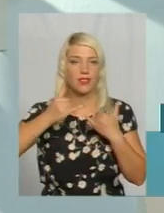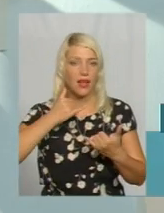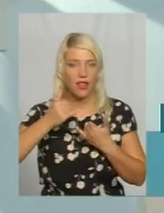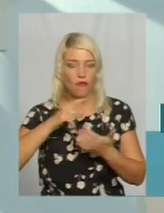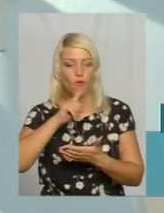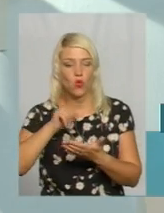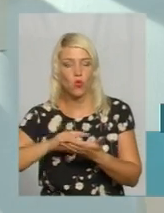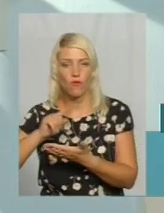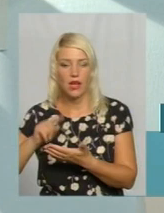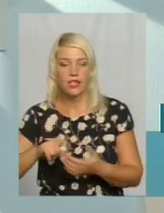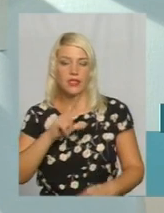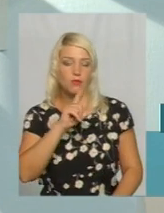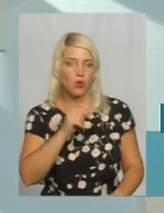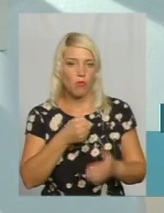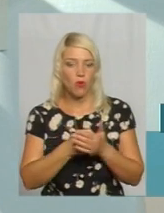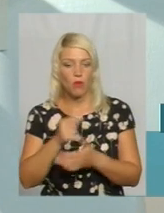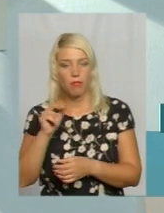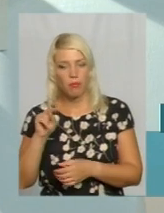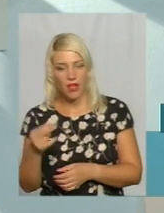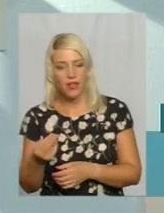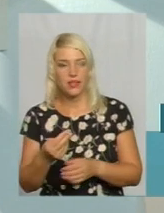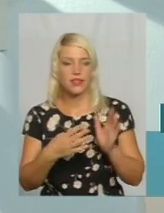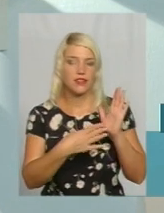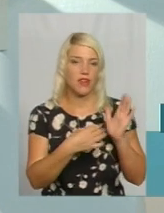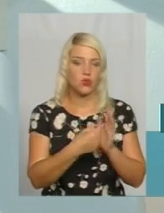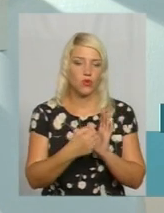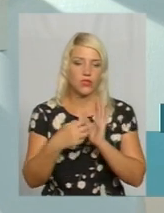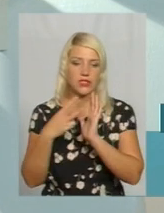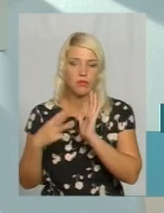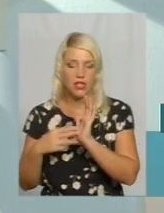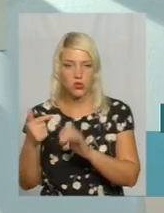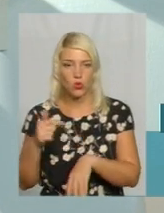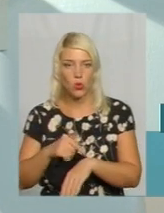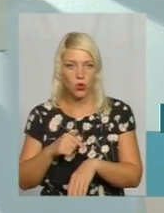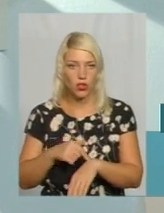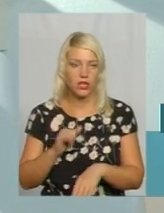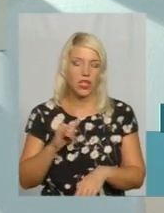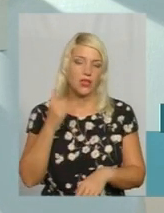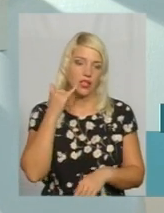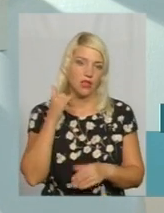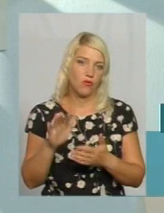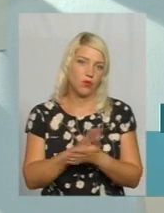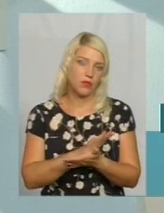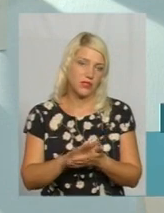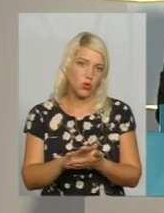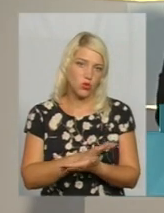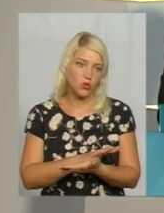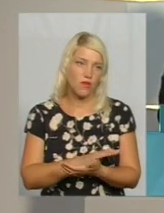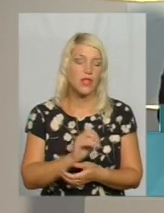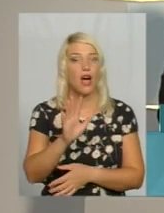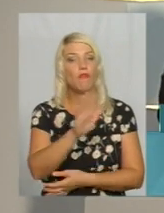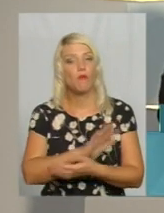понеділка по п'ятницю у будні дні з 9 до 18 години і телефонні дзвінки безкоштовні. Дякую. А в